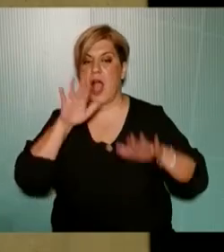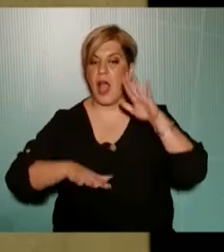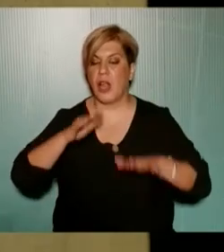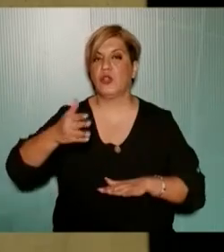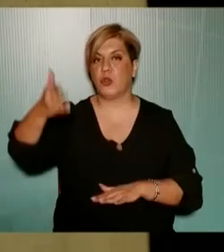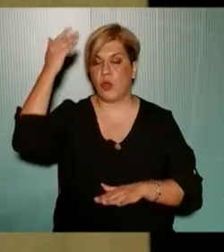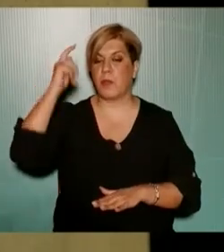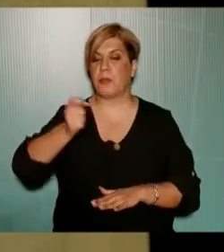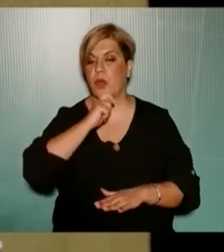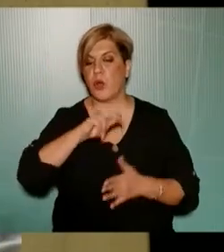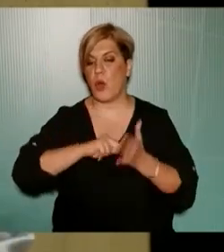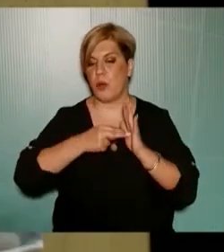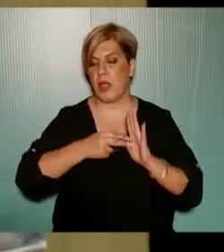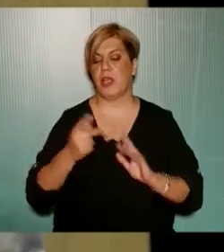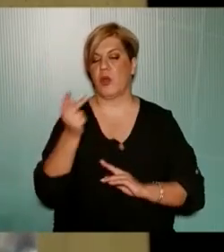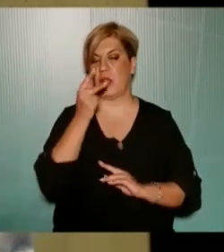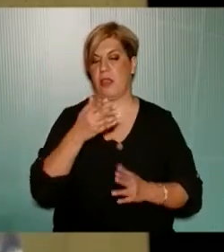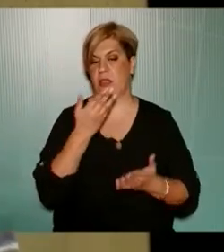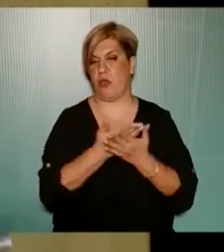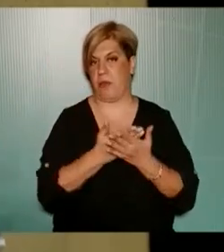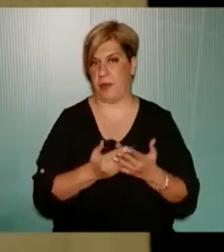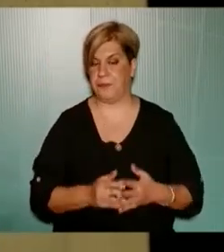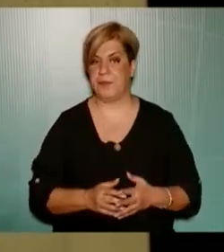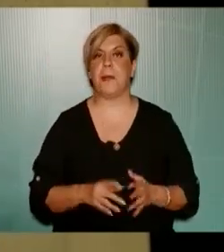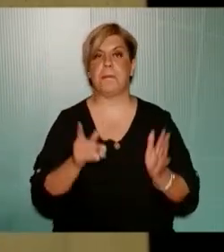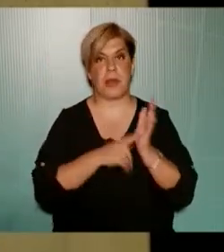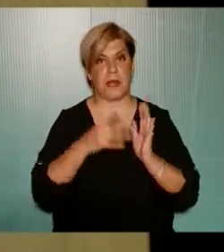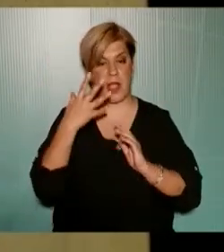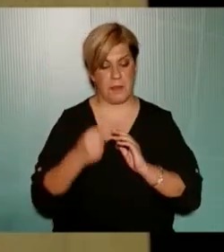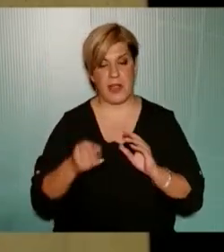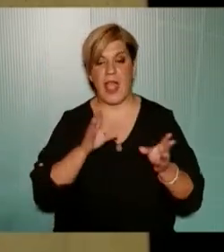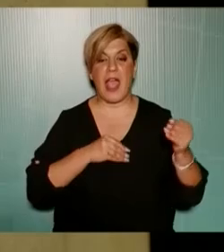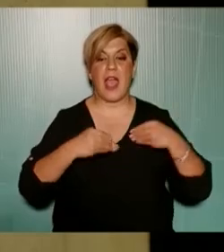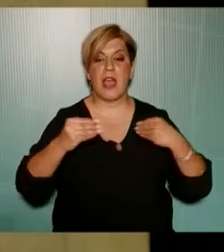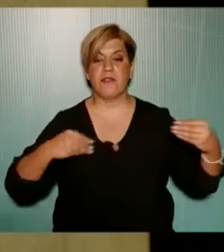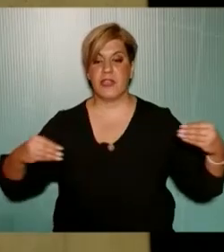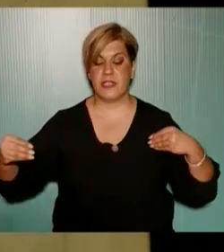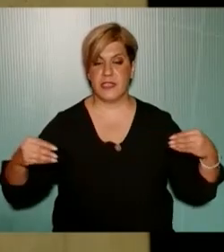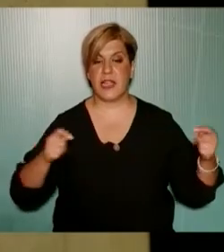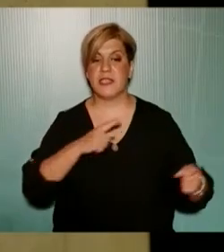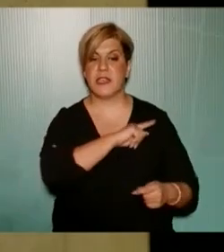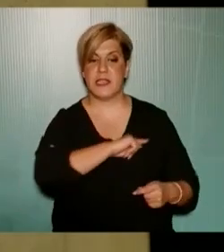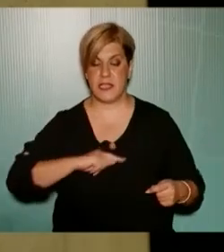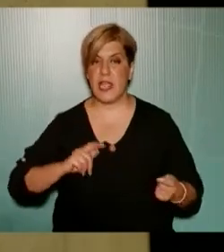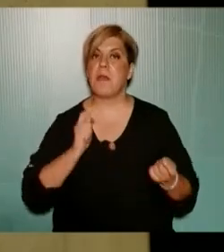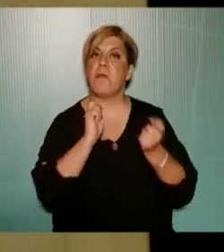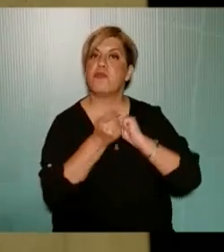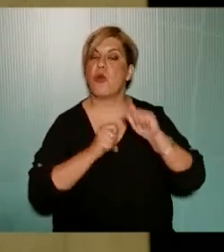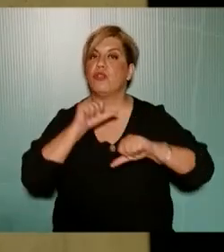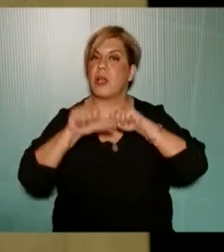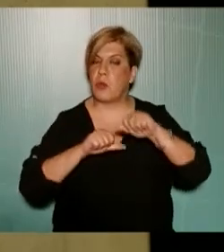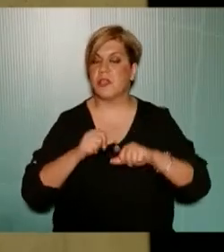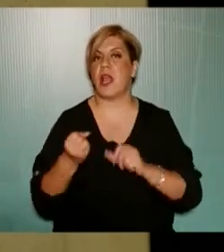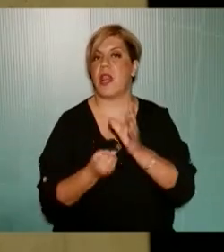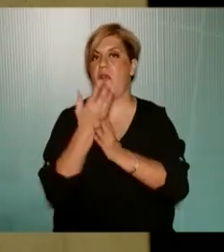με τα τότε πολιτικά και οικονομικά και κοινωνικά δεδομένα και πρέπει να υπάρχει μια ευελιξία από τις διοικήσεις και μια προσαρμογή στα νέα